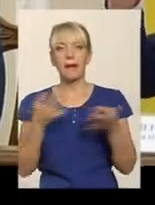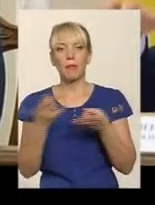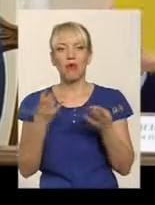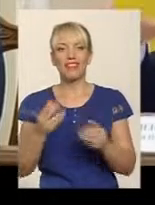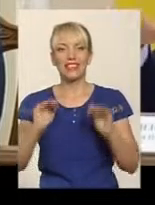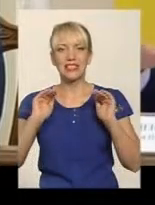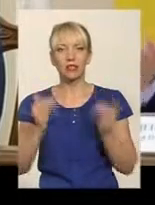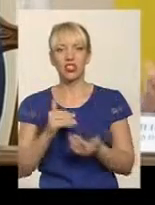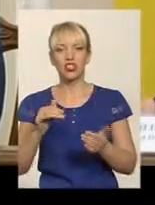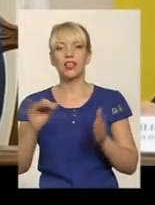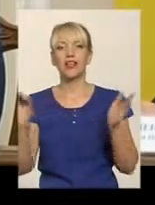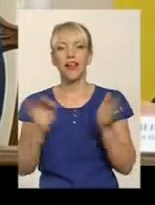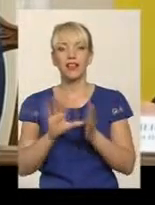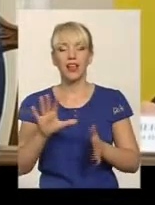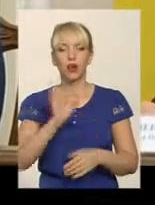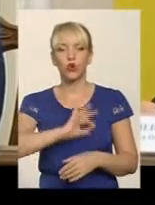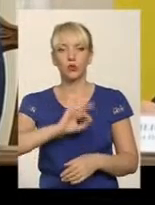енергоспоживання в країні.